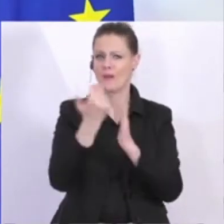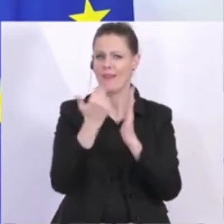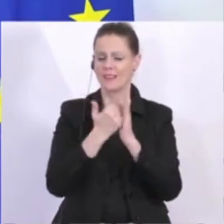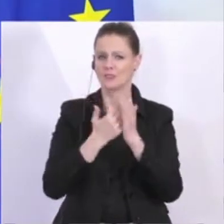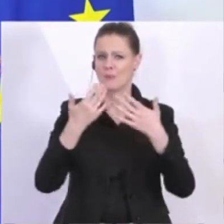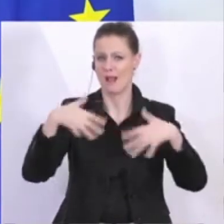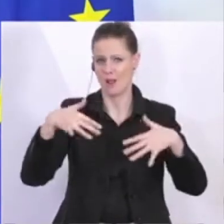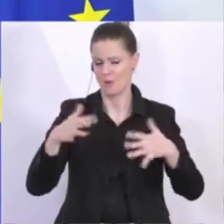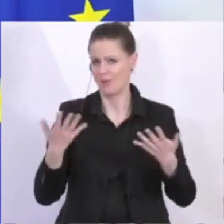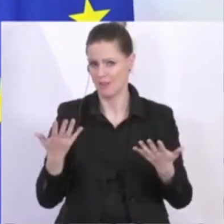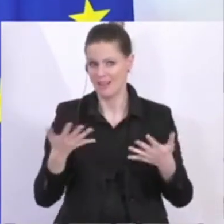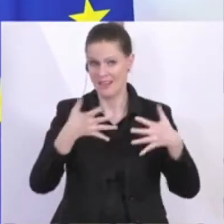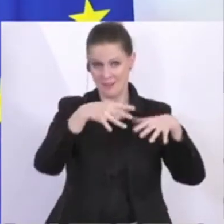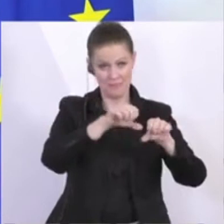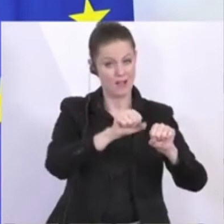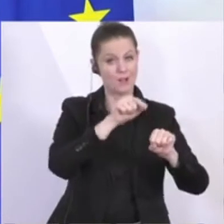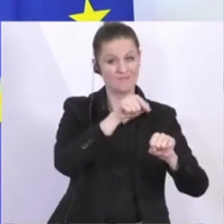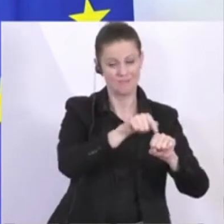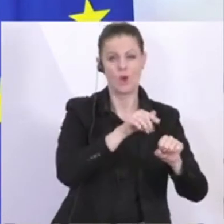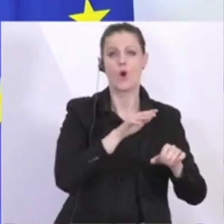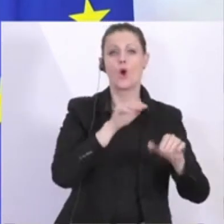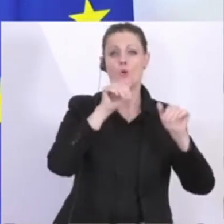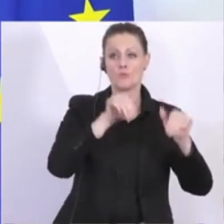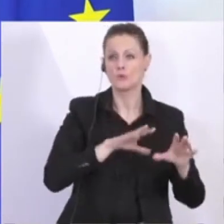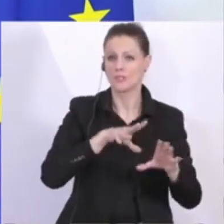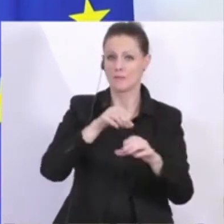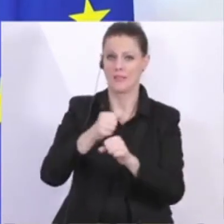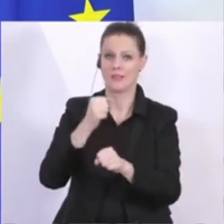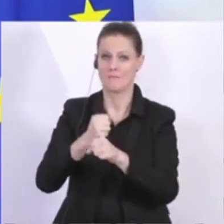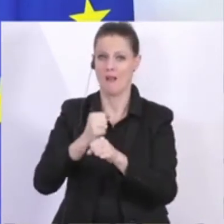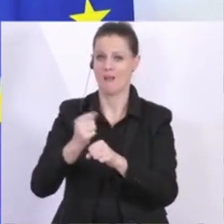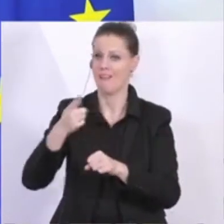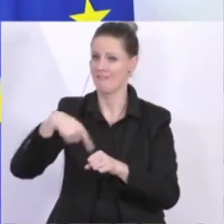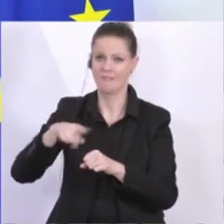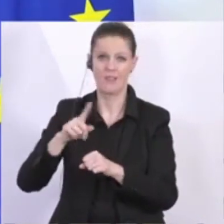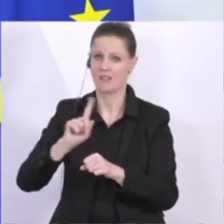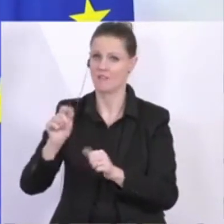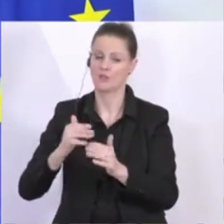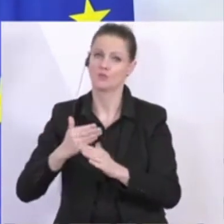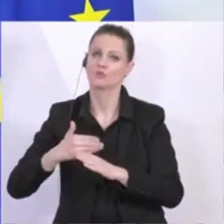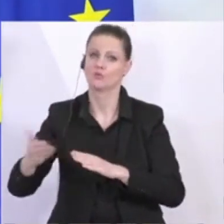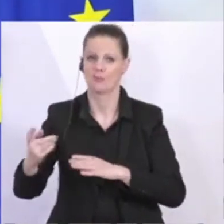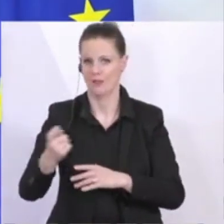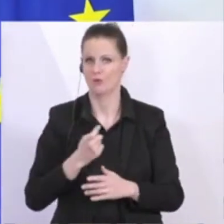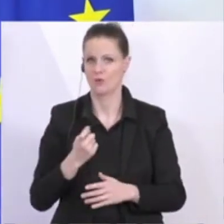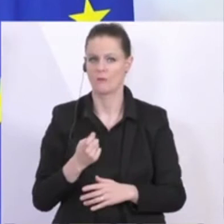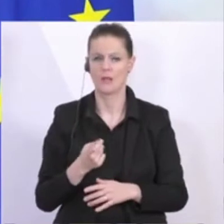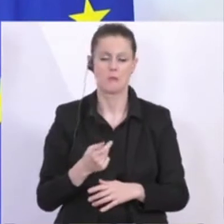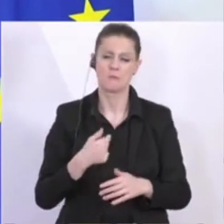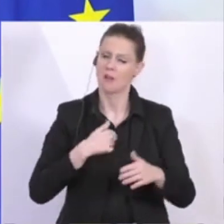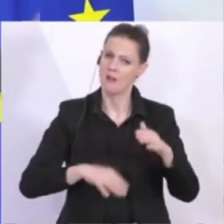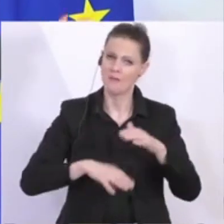Hintergrund. Also die Banken müssen mitspielen, damit wir nicht zu spät kommen. Ich sage das ganz offen und ich habe da vollstes Vertrauen, dass das gelingt